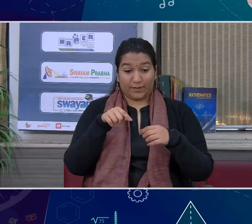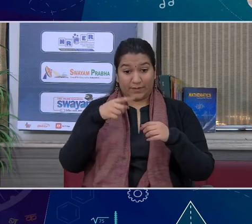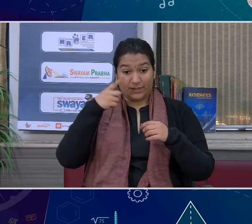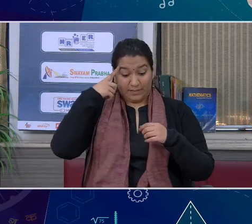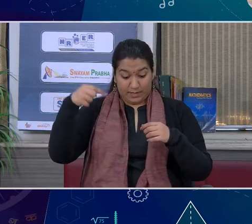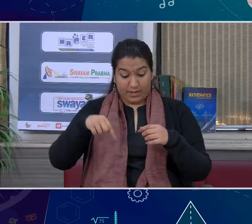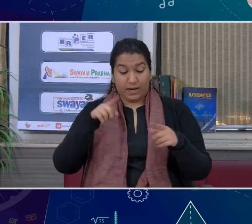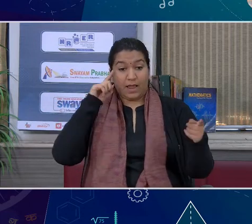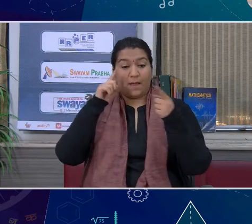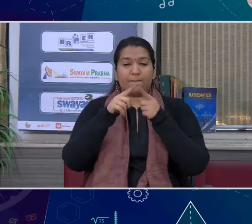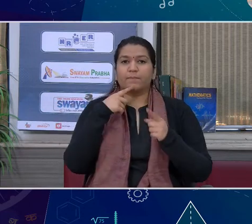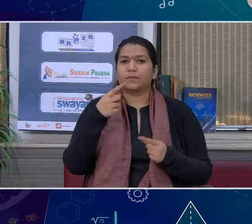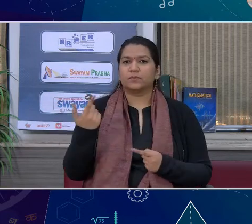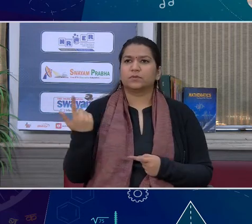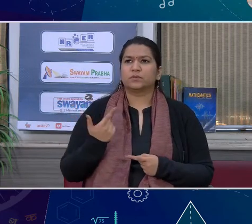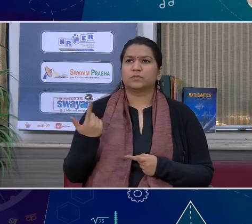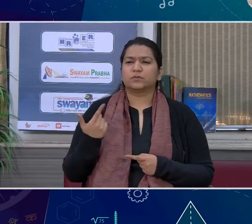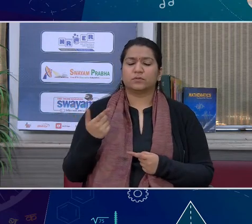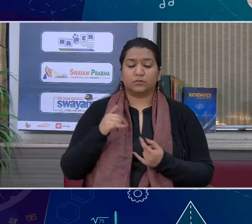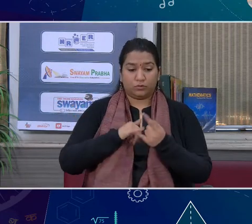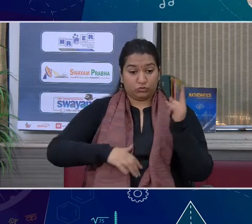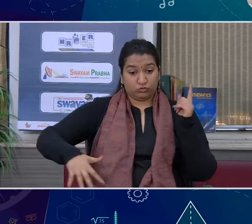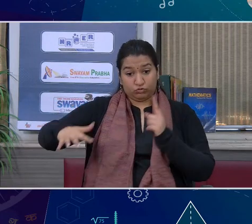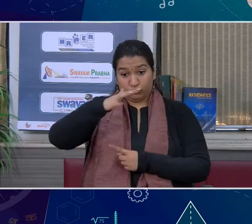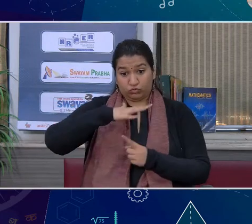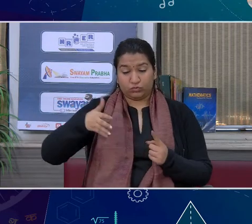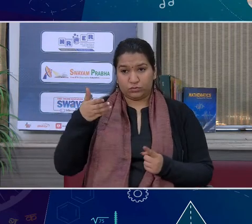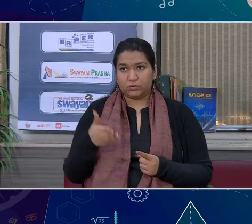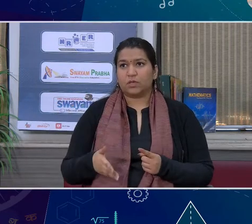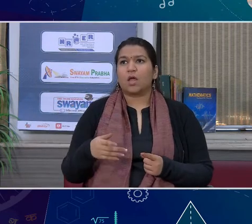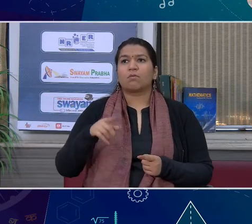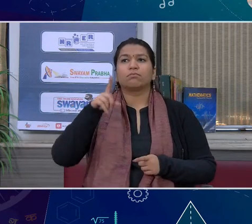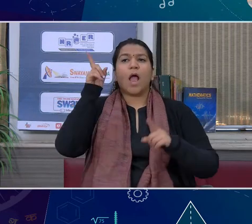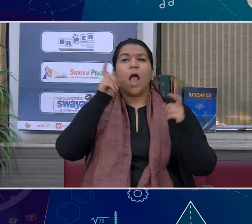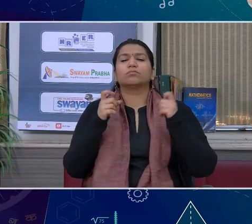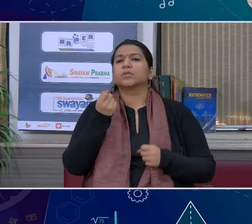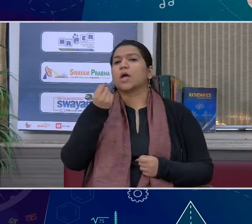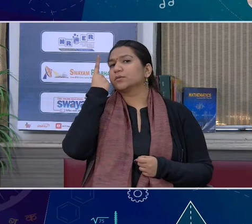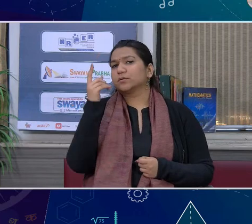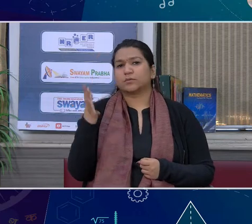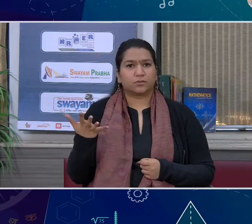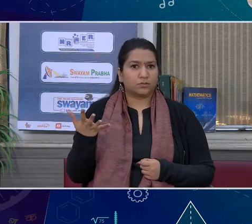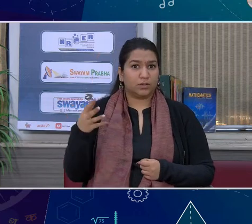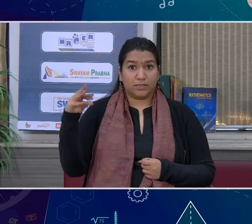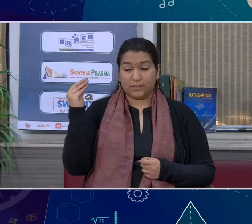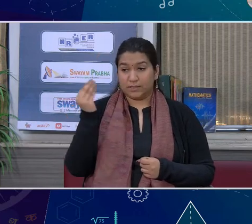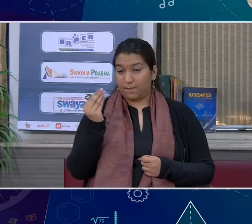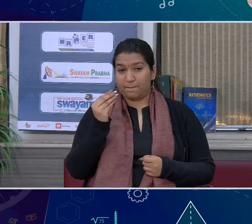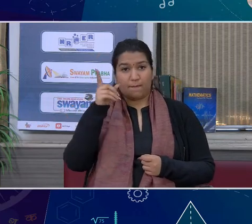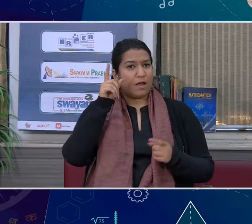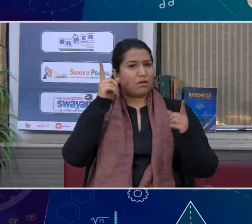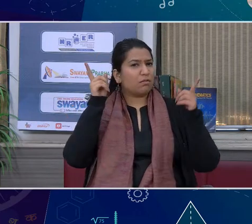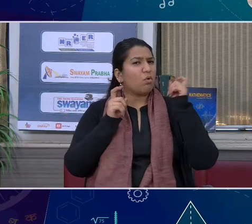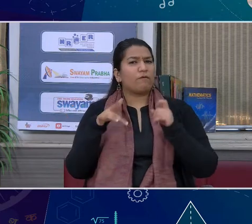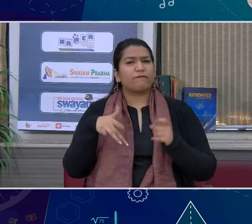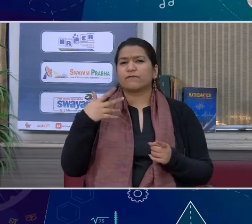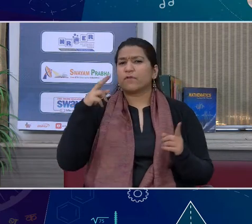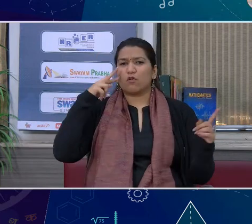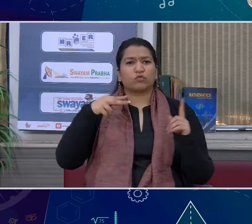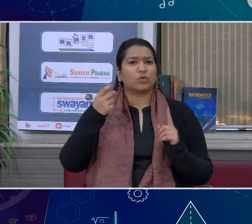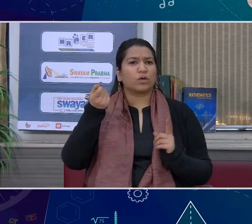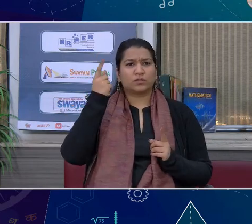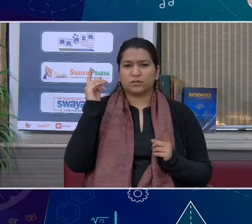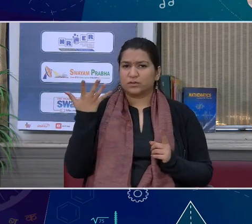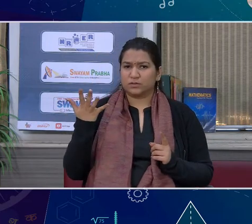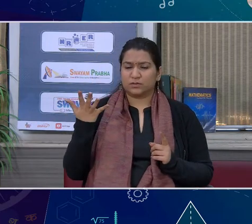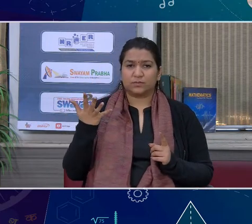निकलता है और को कभी कि ए अलती से देख रहा है कभी